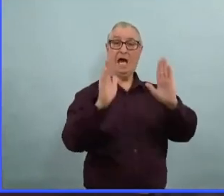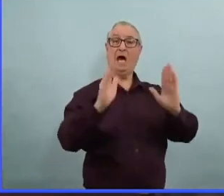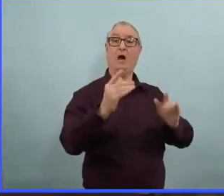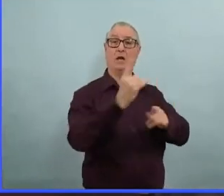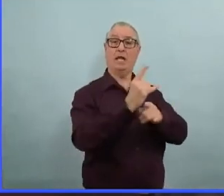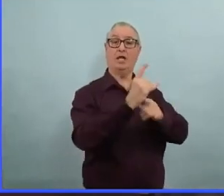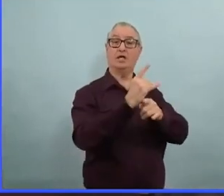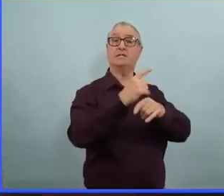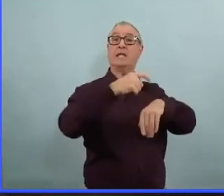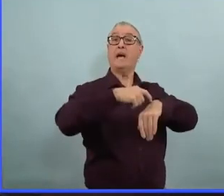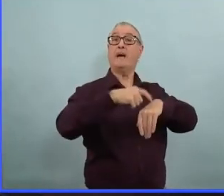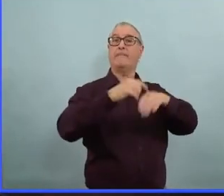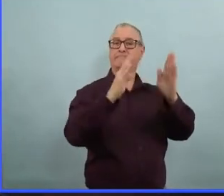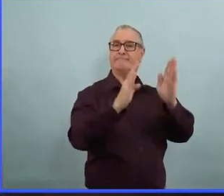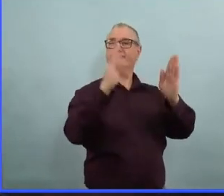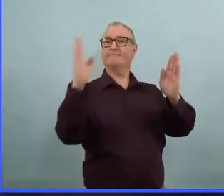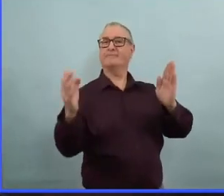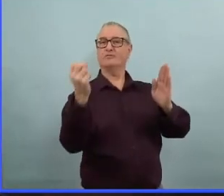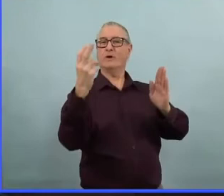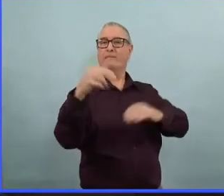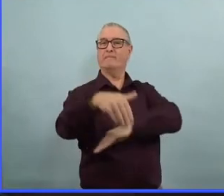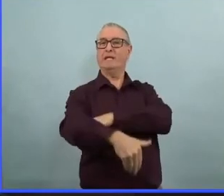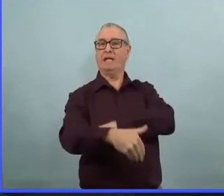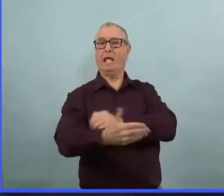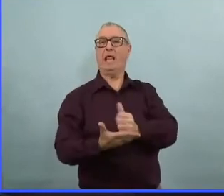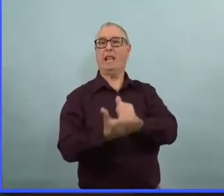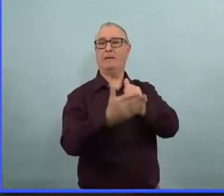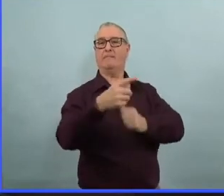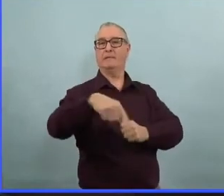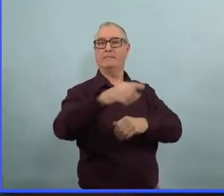reconnaissons que c'est un temps difficile merci beaucoup